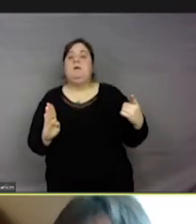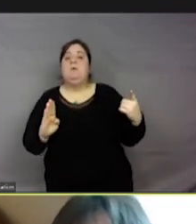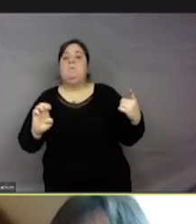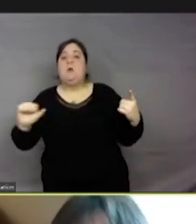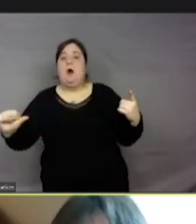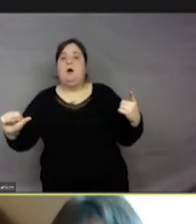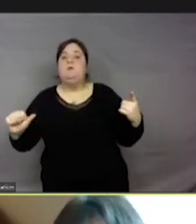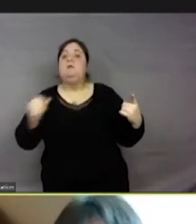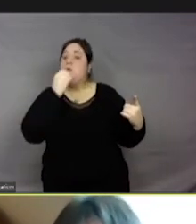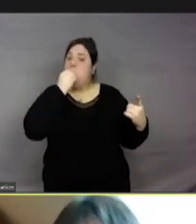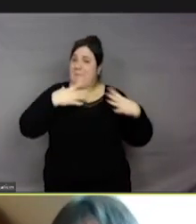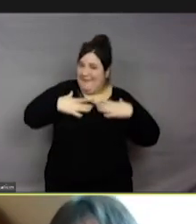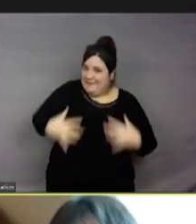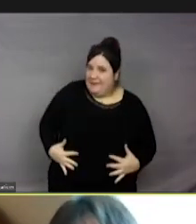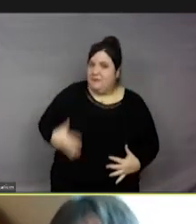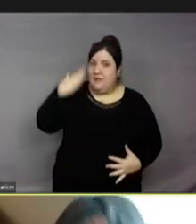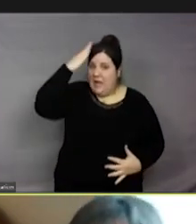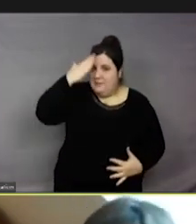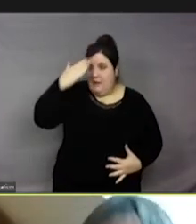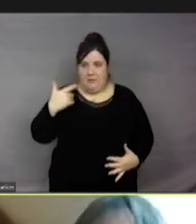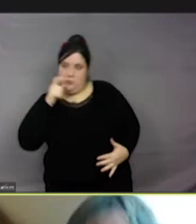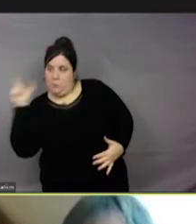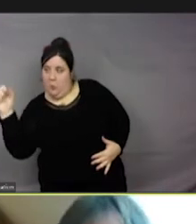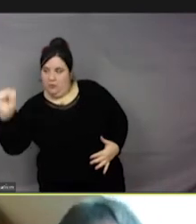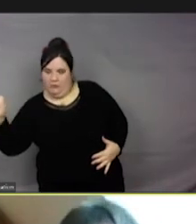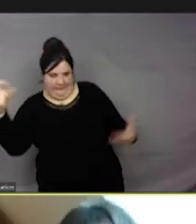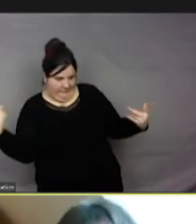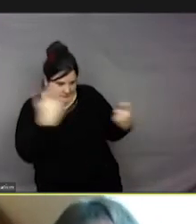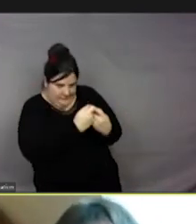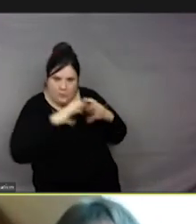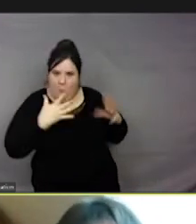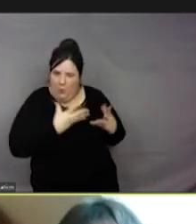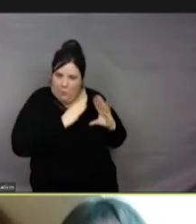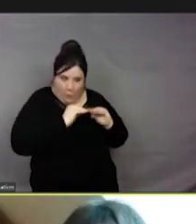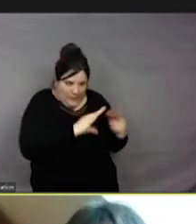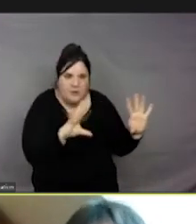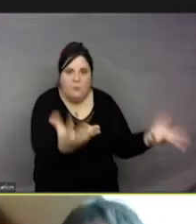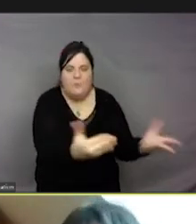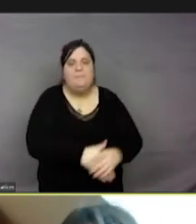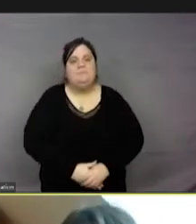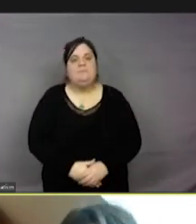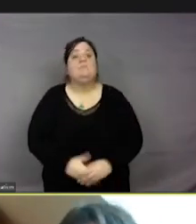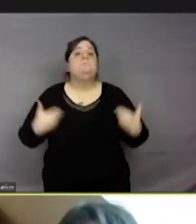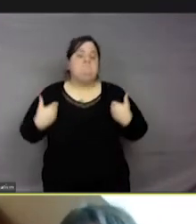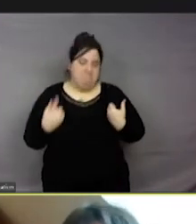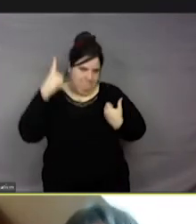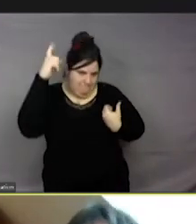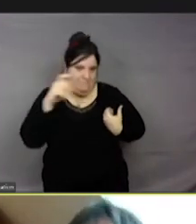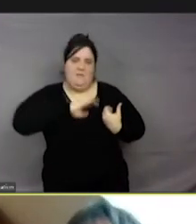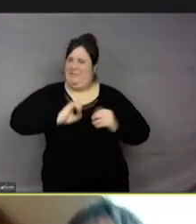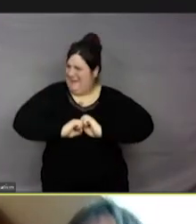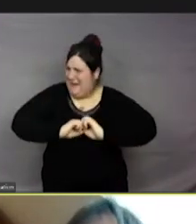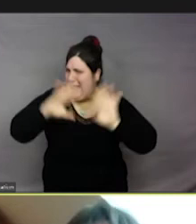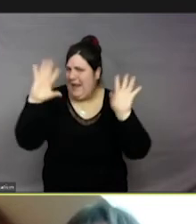le bien-être animal, avec ses différents emplois. Donc, je commence tout de suite en espérant que je serai la plus claire